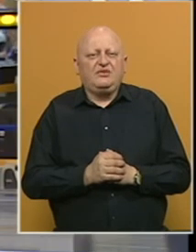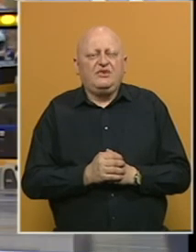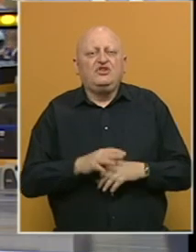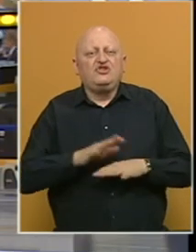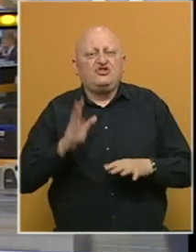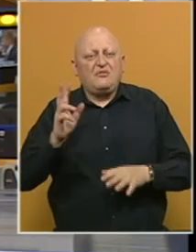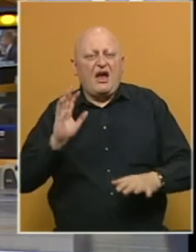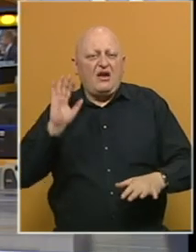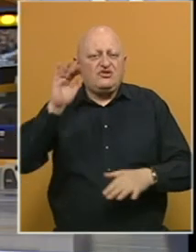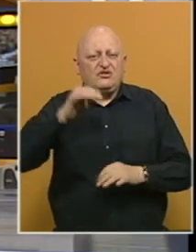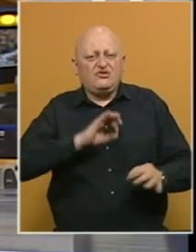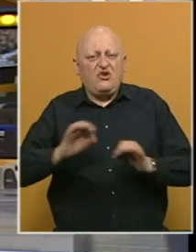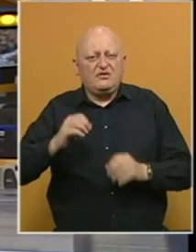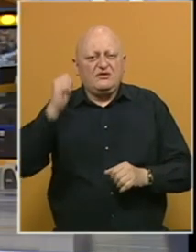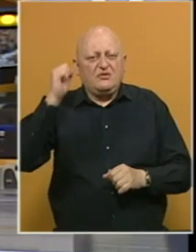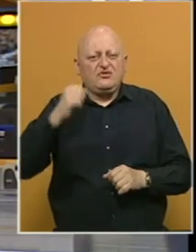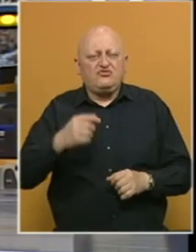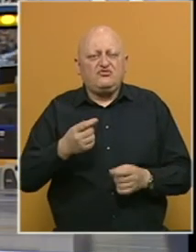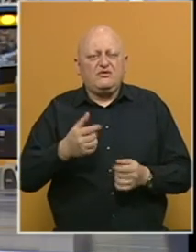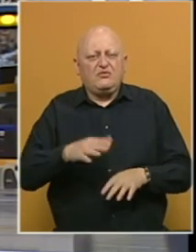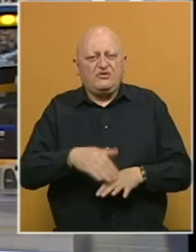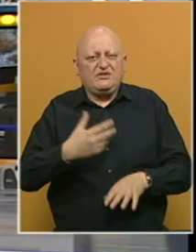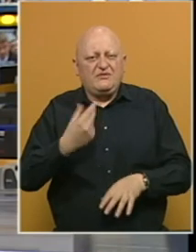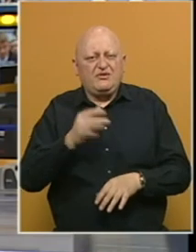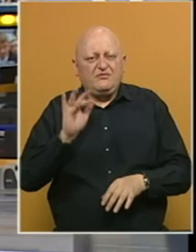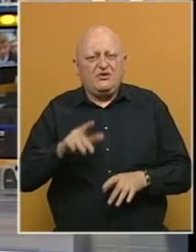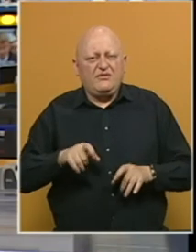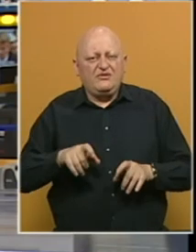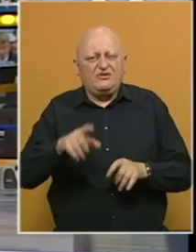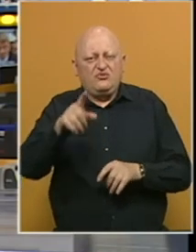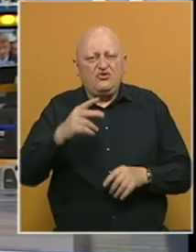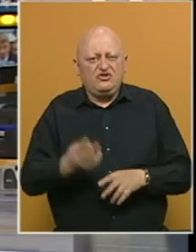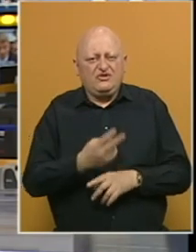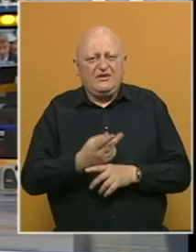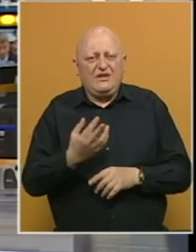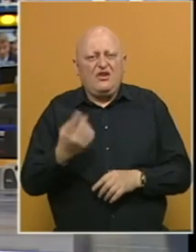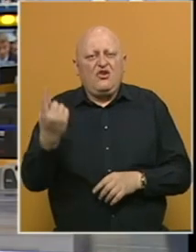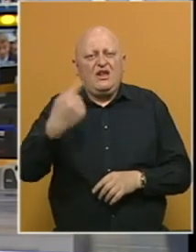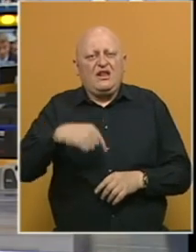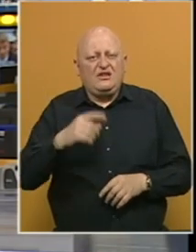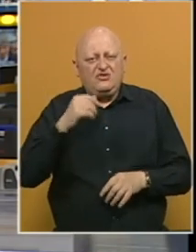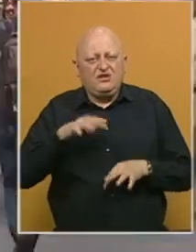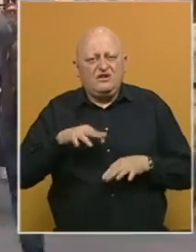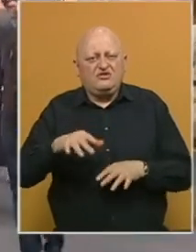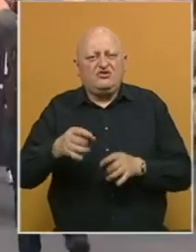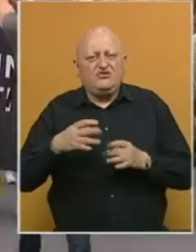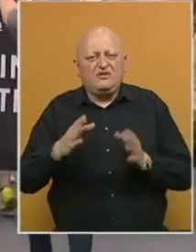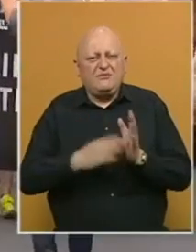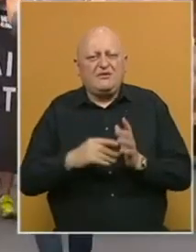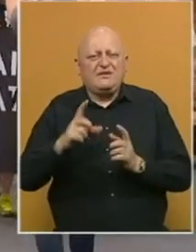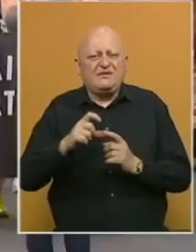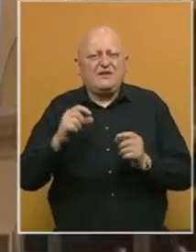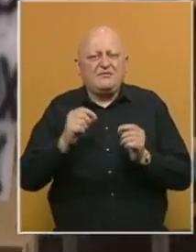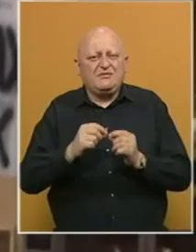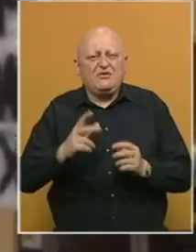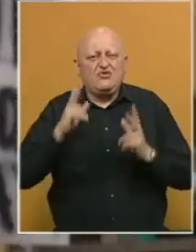Širom Australije organizovani su protesti u oči početka vakcinacije protiv koronavirusa u toj zemlji. Nije nekoliko hiljada ljudi izašlo i na ulice Melburna,